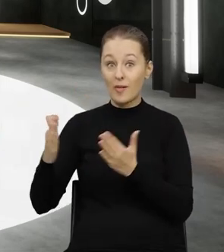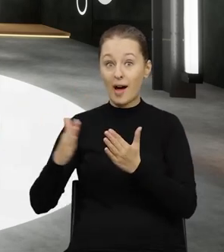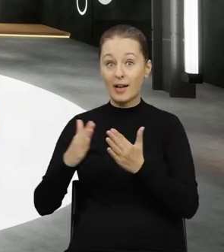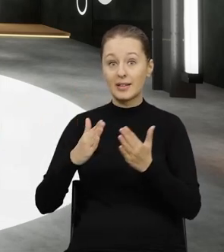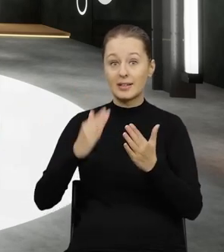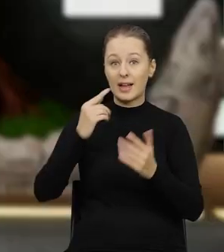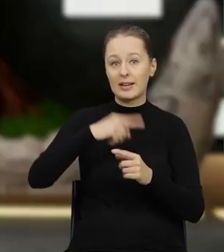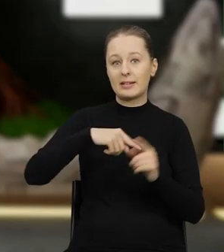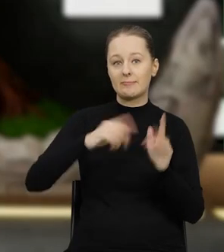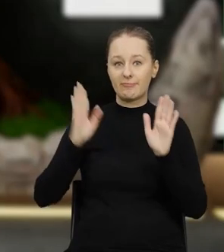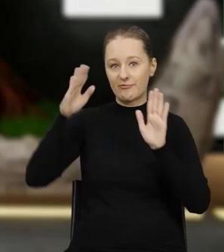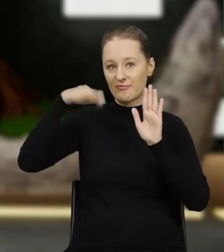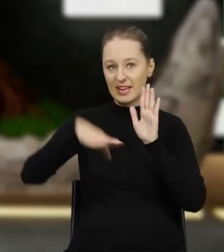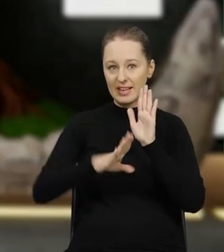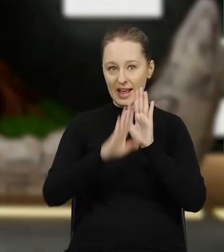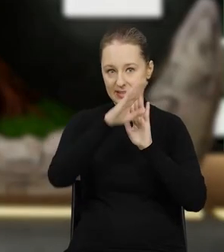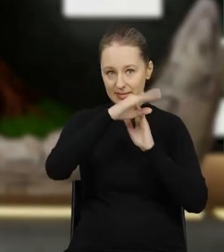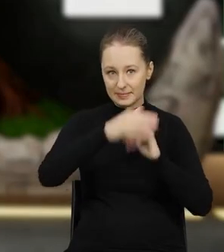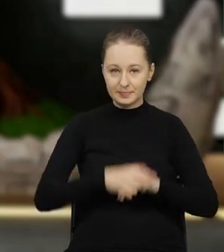wykres.